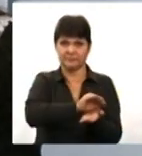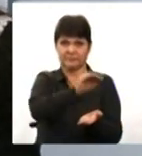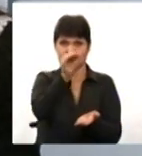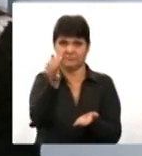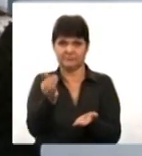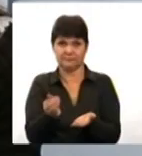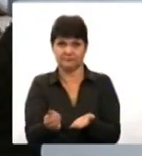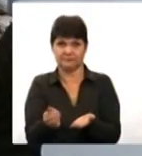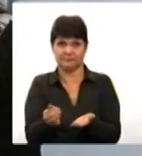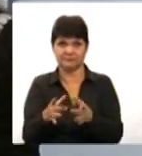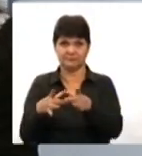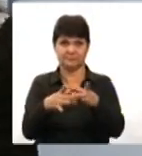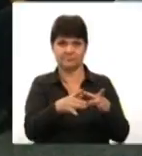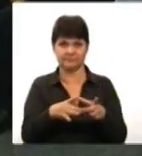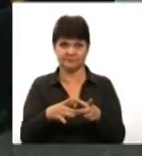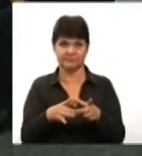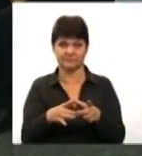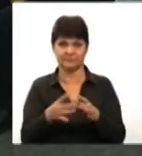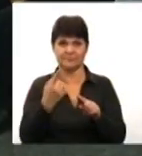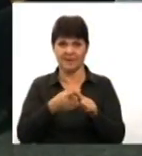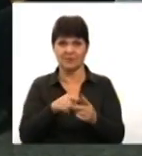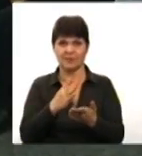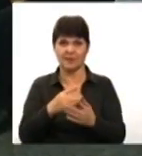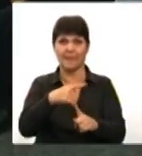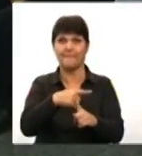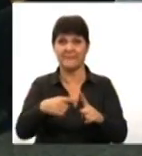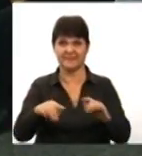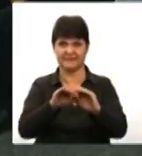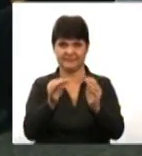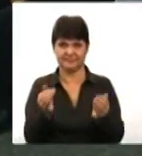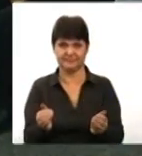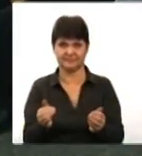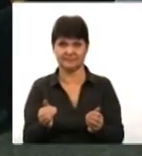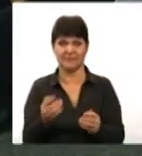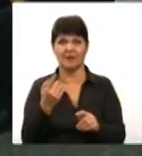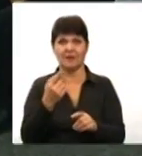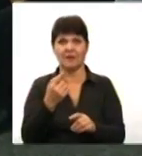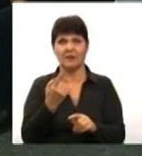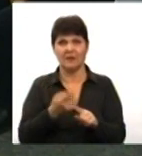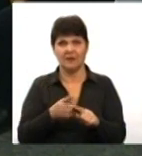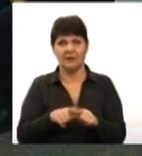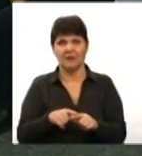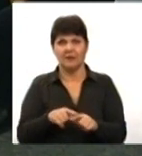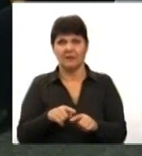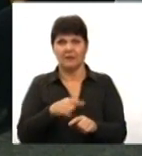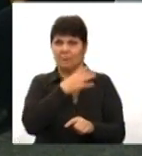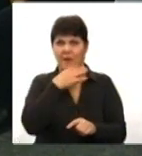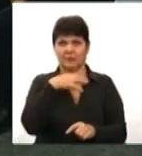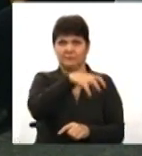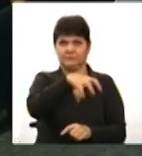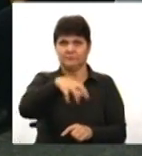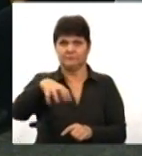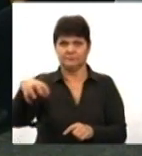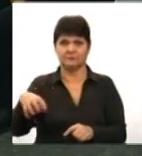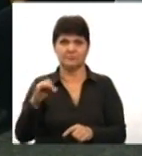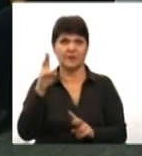штуки, напівсфери. Обмежувачі такі для руху автомобіля. Їх було багато, цілий каскад,